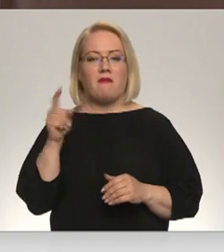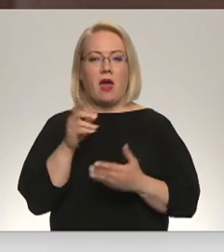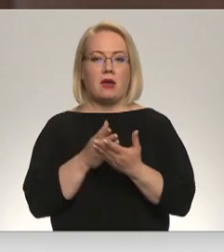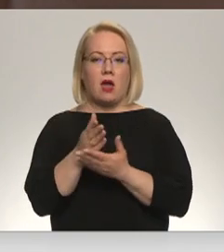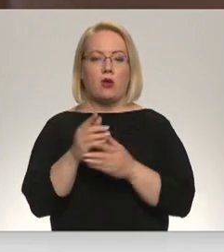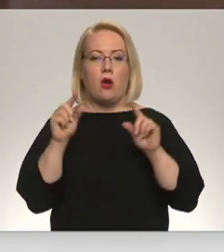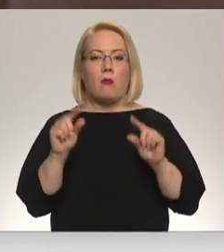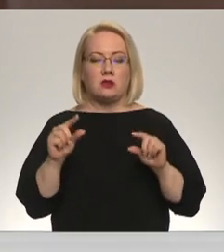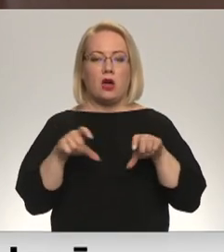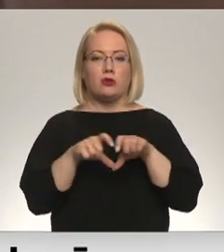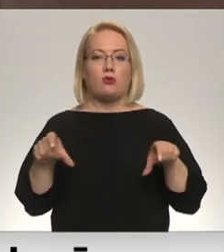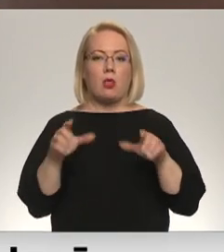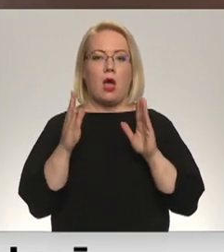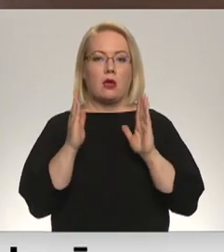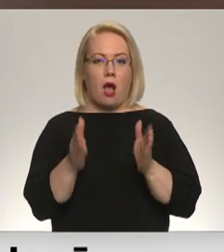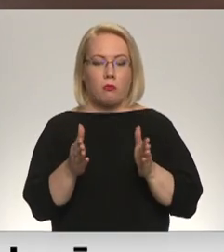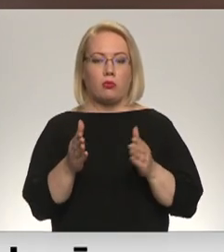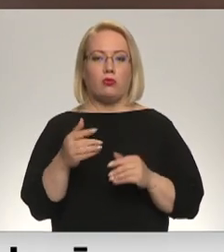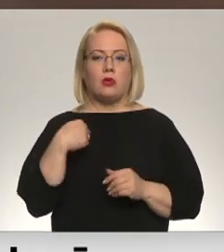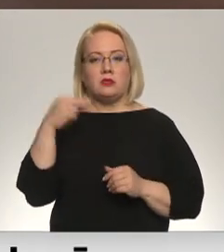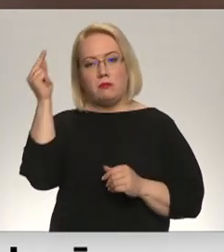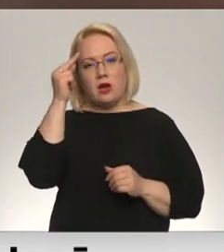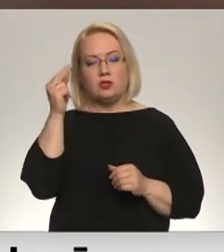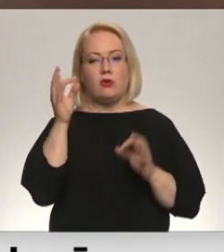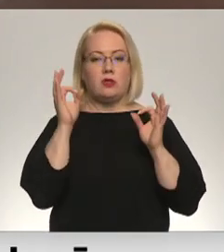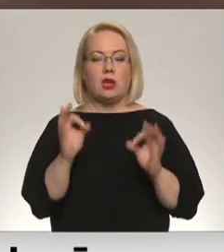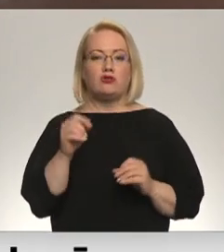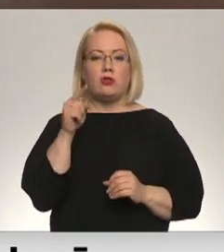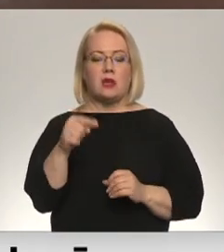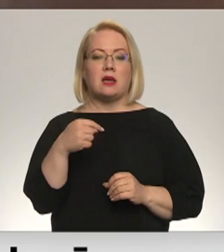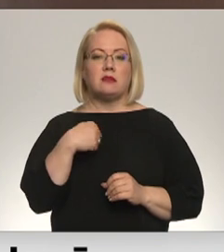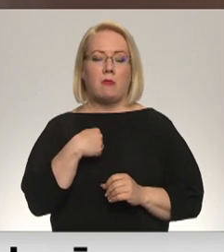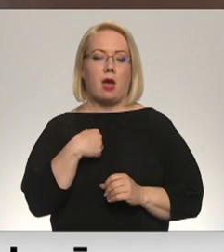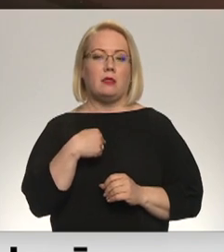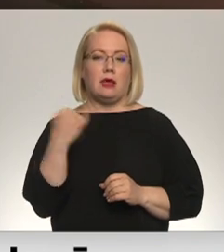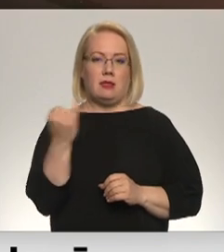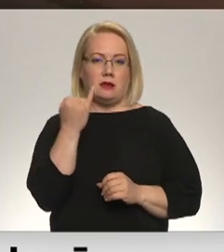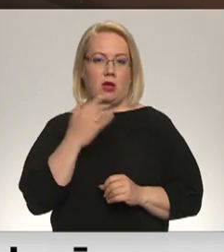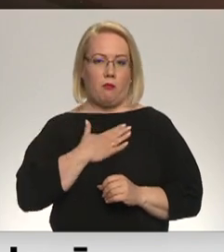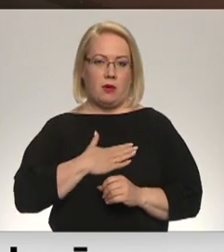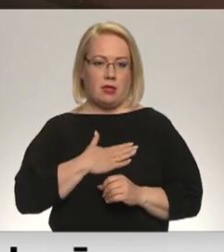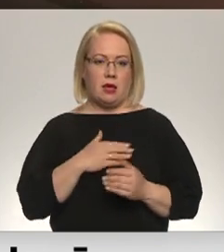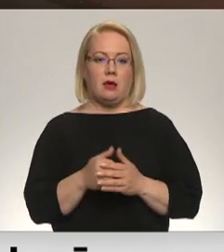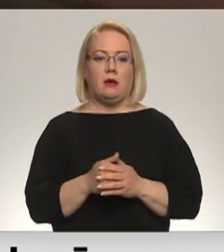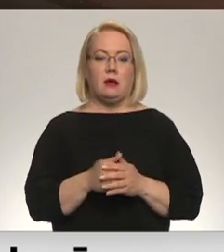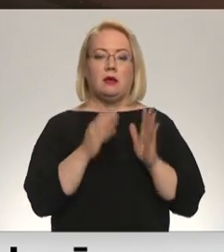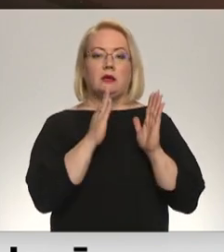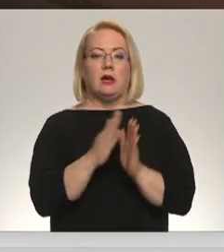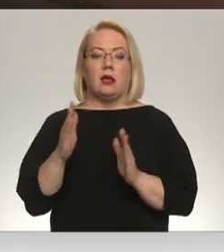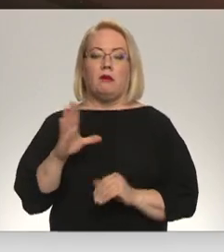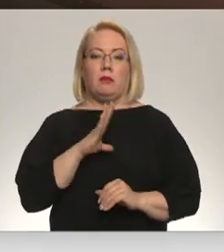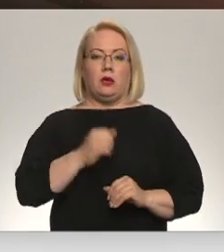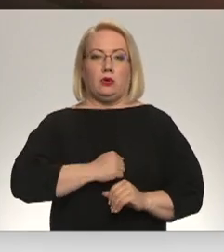mazāk būs skolā jābūt. Es mācīšos tieši to, kas man tiešām interesām patīk. Sakitotis bija diezgan grūti,